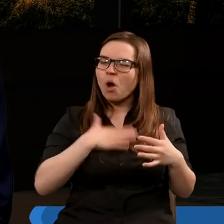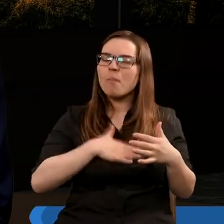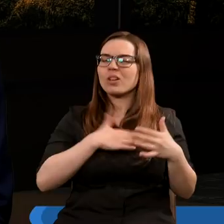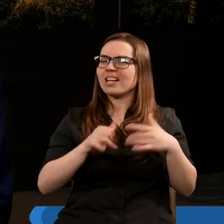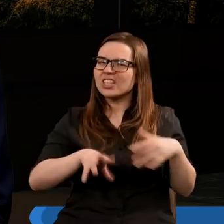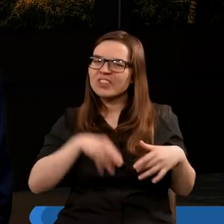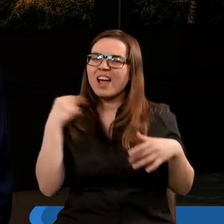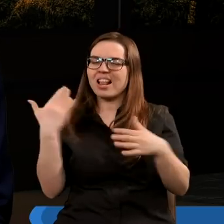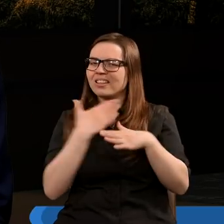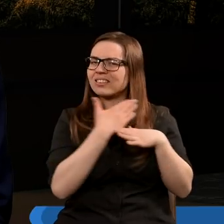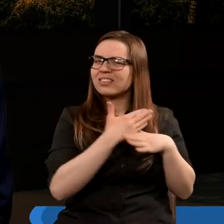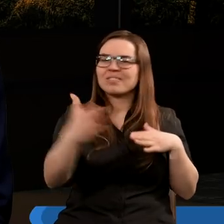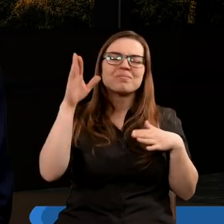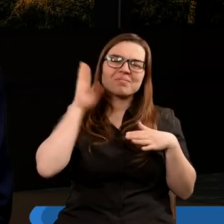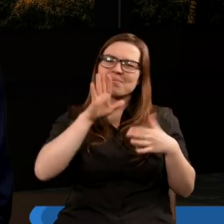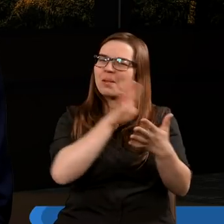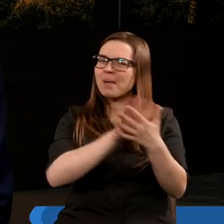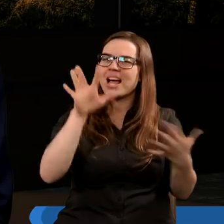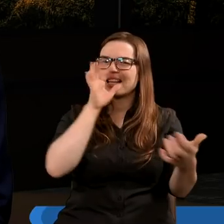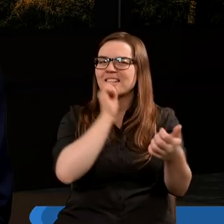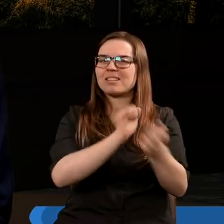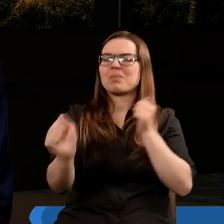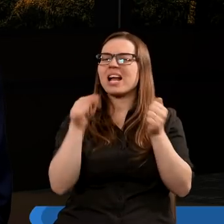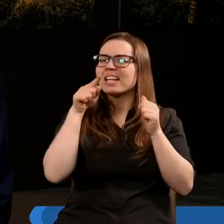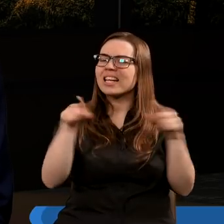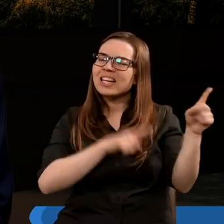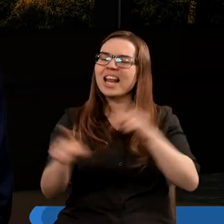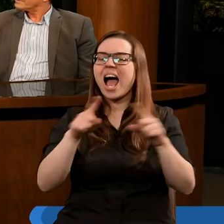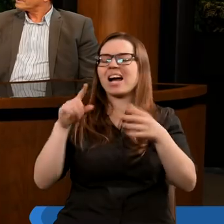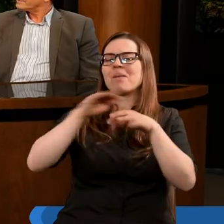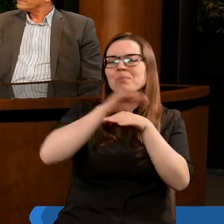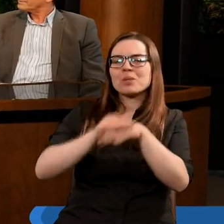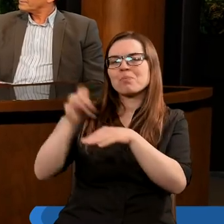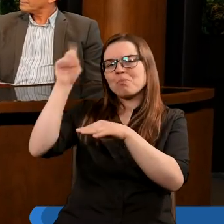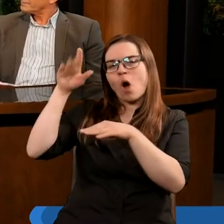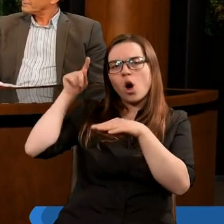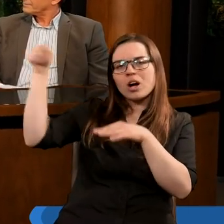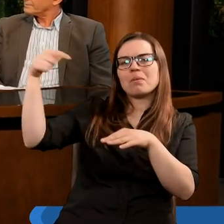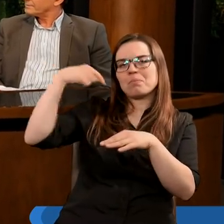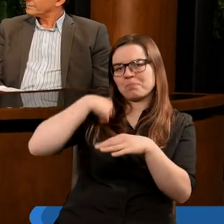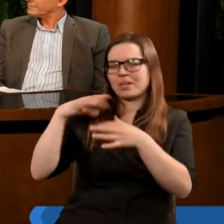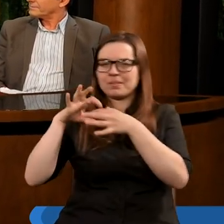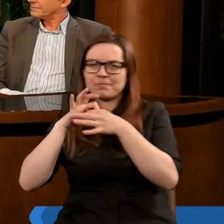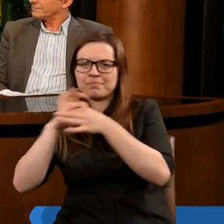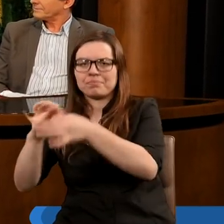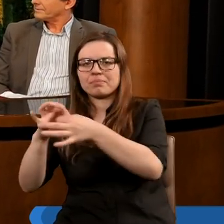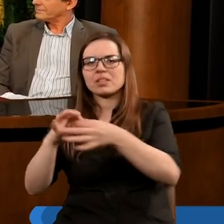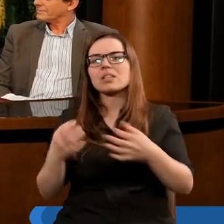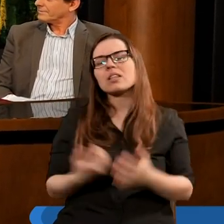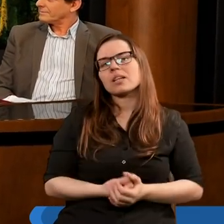obozach, ten, kto nie przyjmie tego znamienia, tego znaku, to przyjmie znamie, piętno bestii.